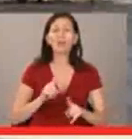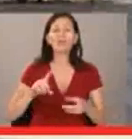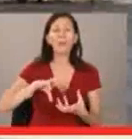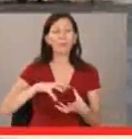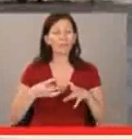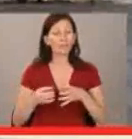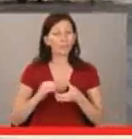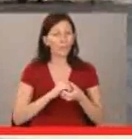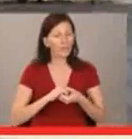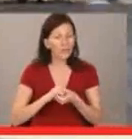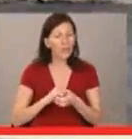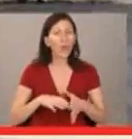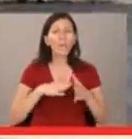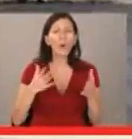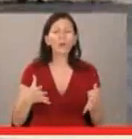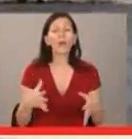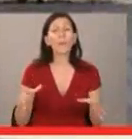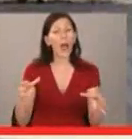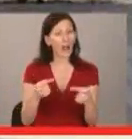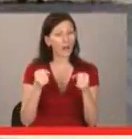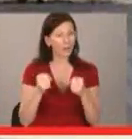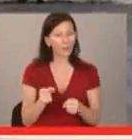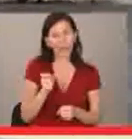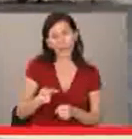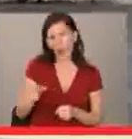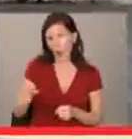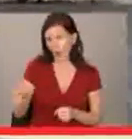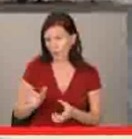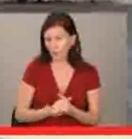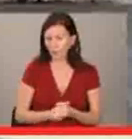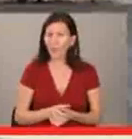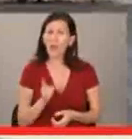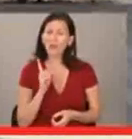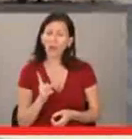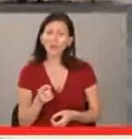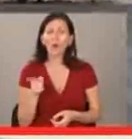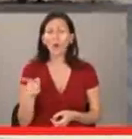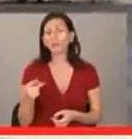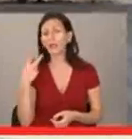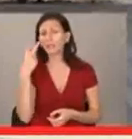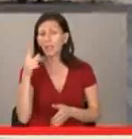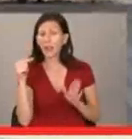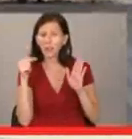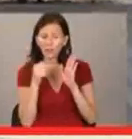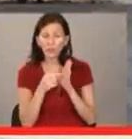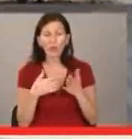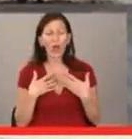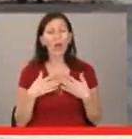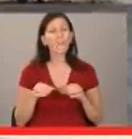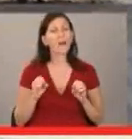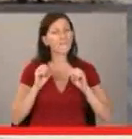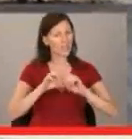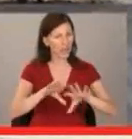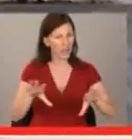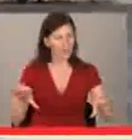неправителствените организации, по-голямият ангажимент на конкретните хора. Така че от тази гледна точка има